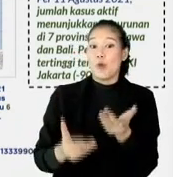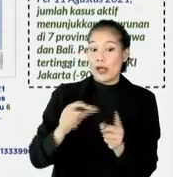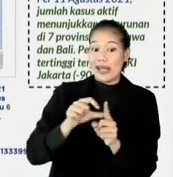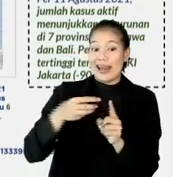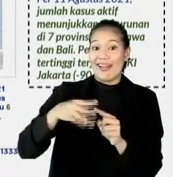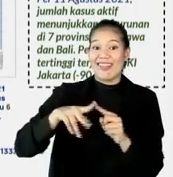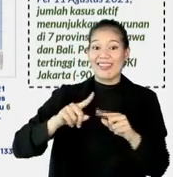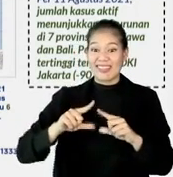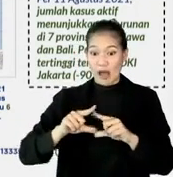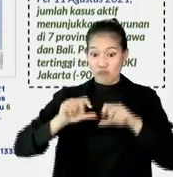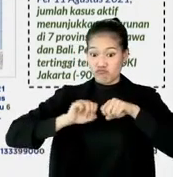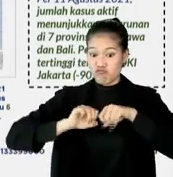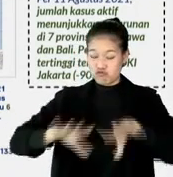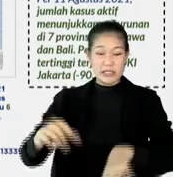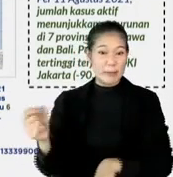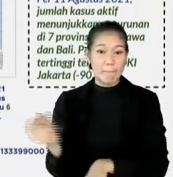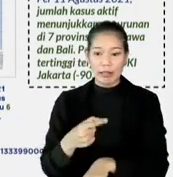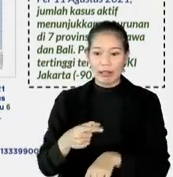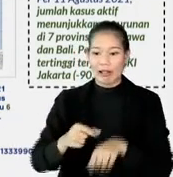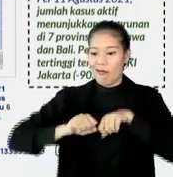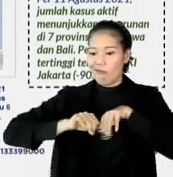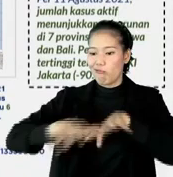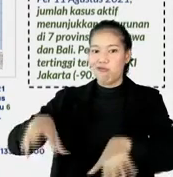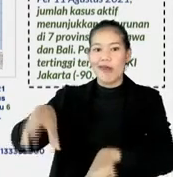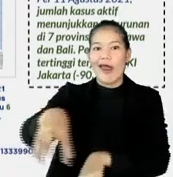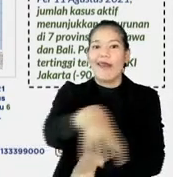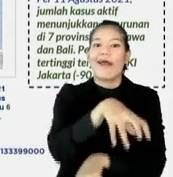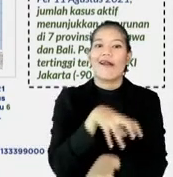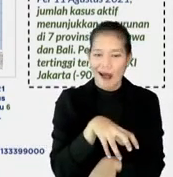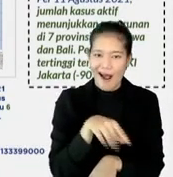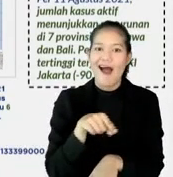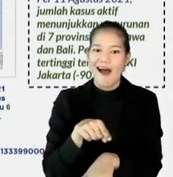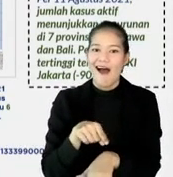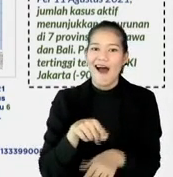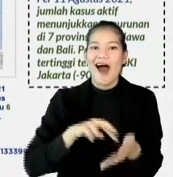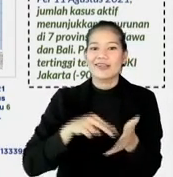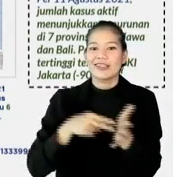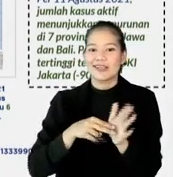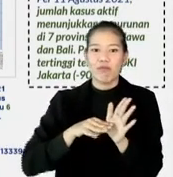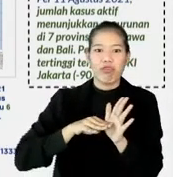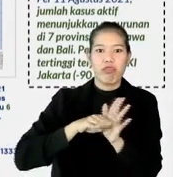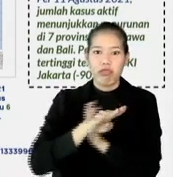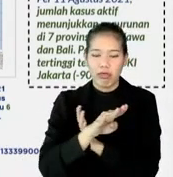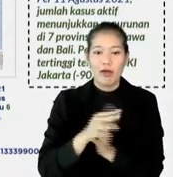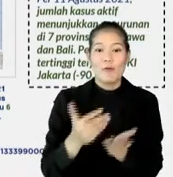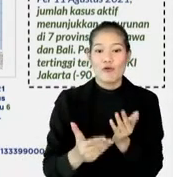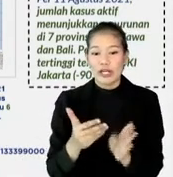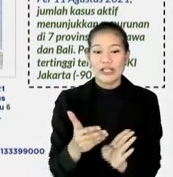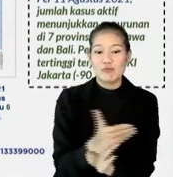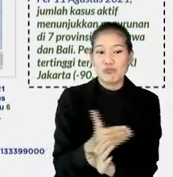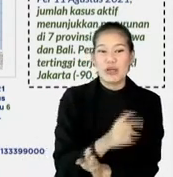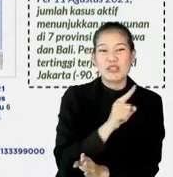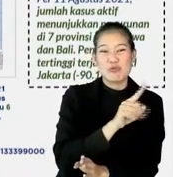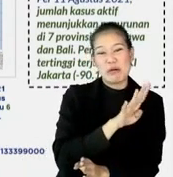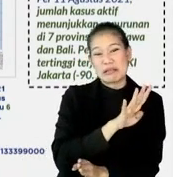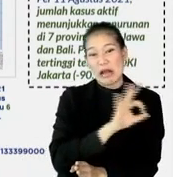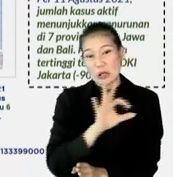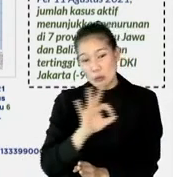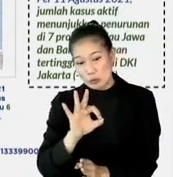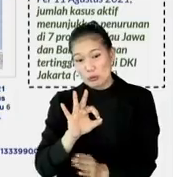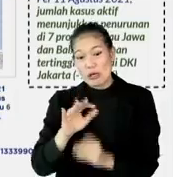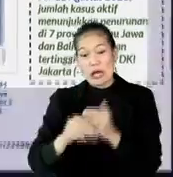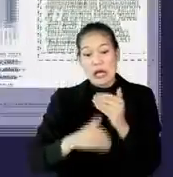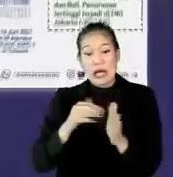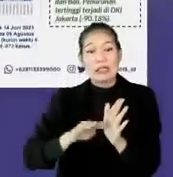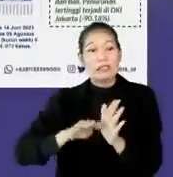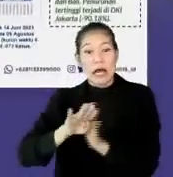ini menyebar, ini dengan sangat luas ke banyak daerah, terus multiplikasinya menjadi lebih tinggi. Jadi yang semula hanya di angka 1.400-an, naiknya